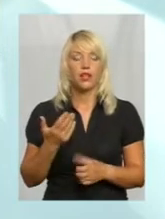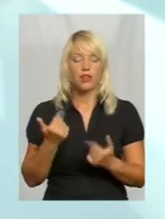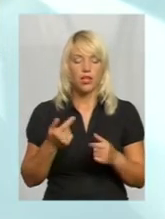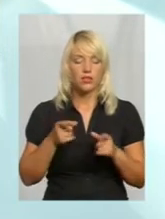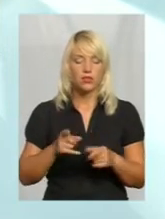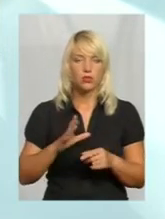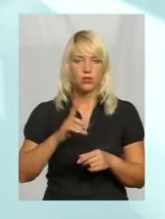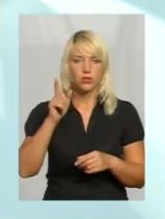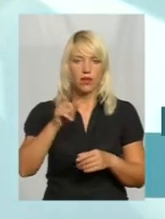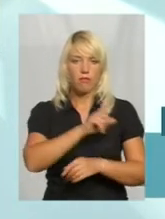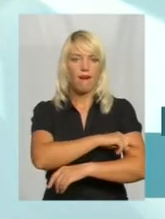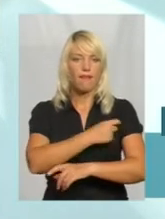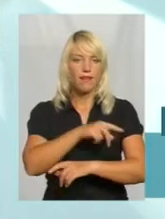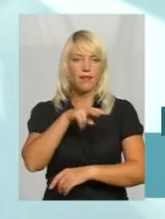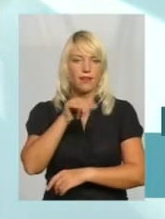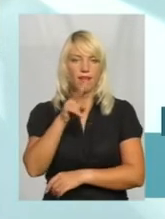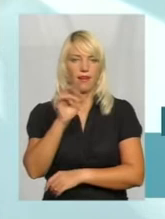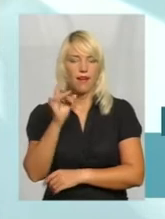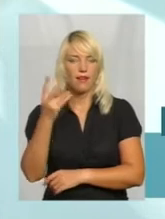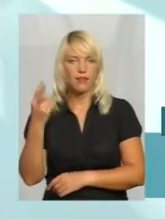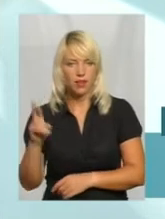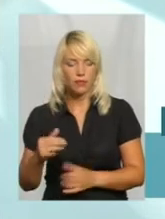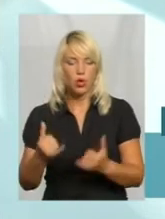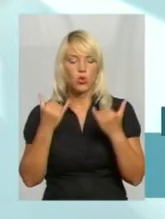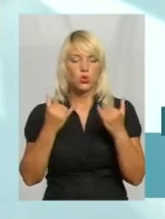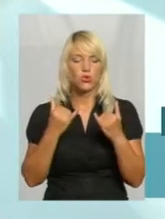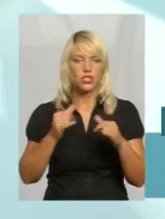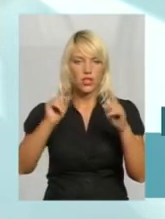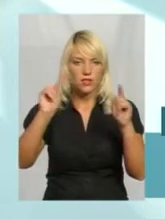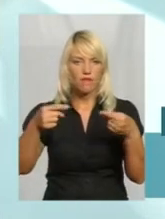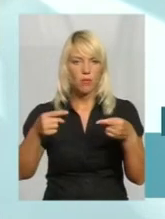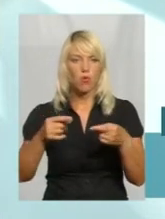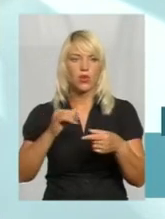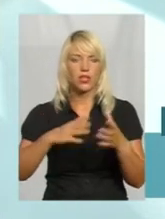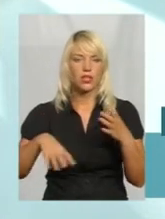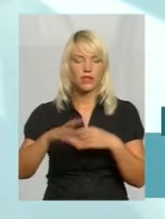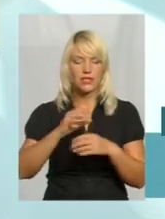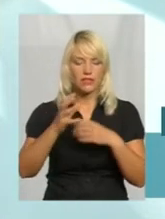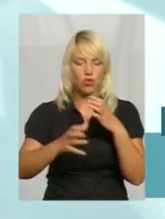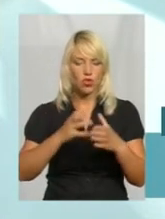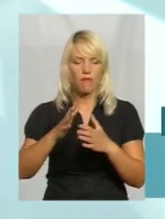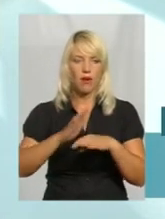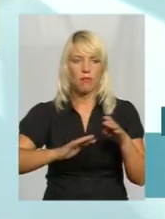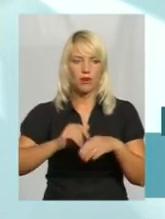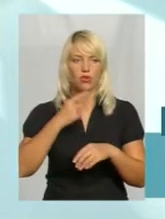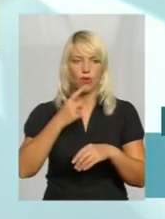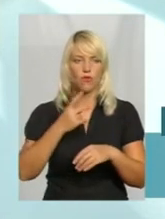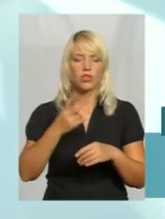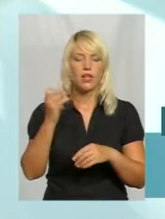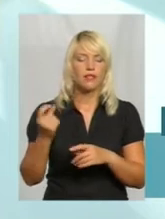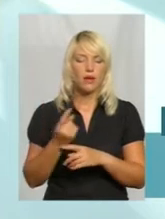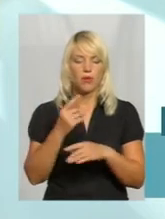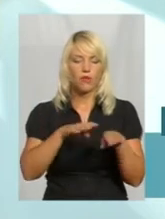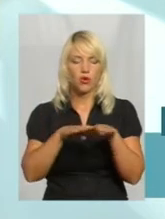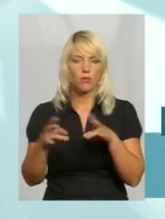лікарня, але сучасні вимоги. І світова практика говорить, що на первинному рівні